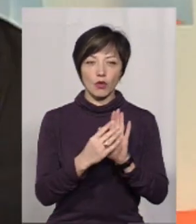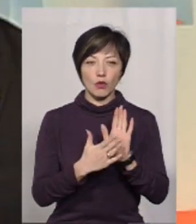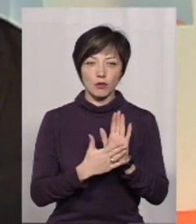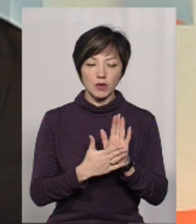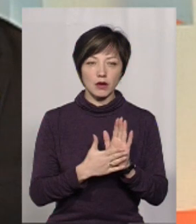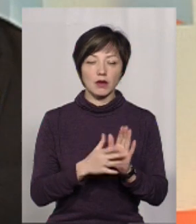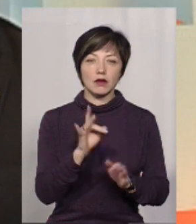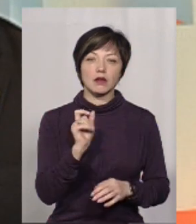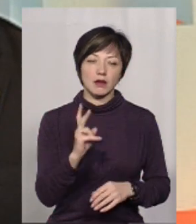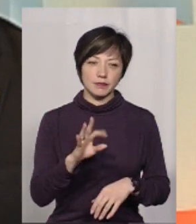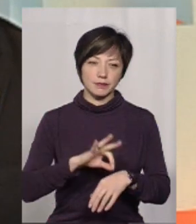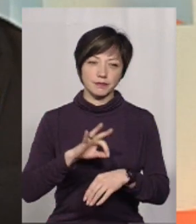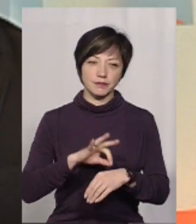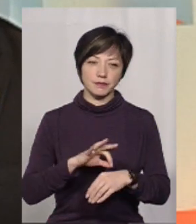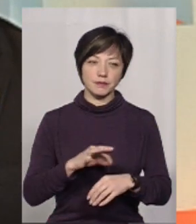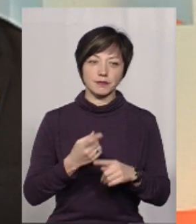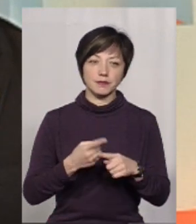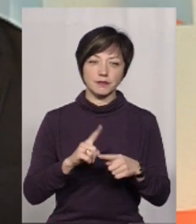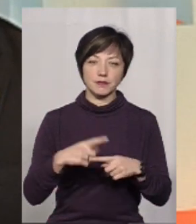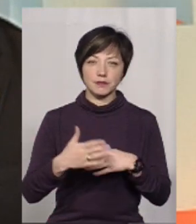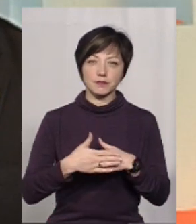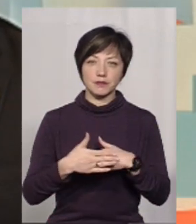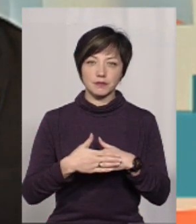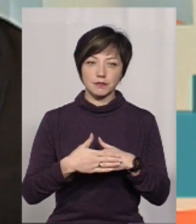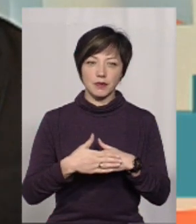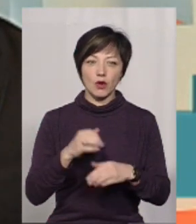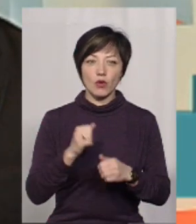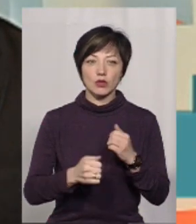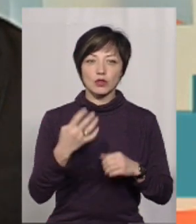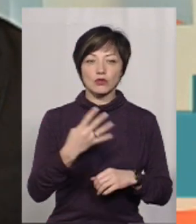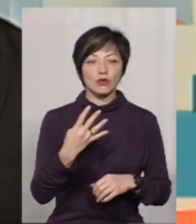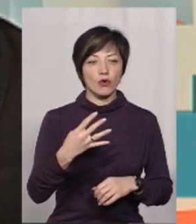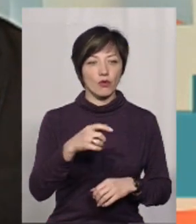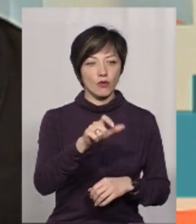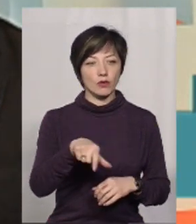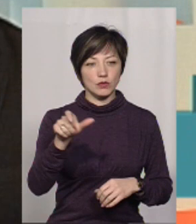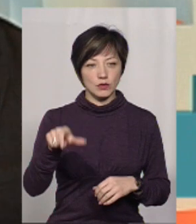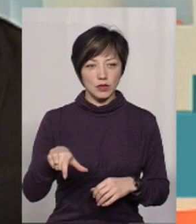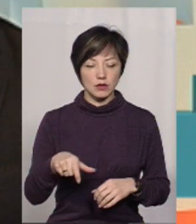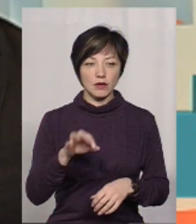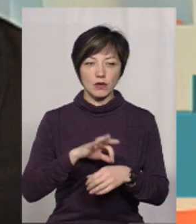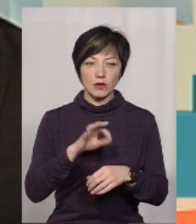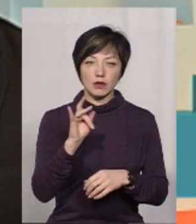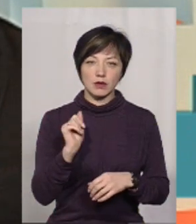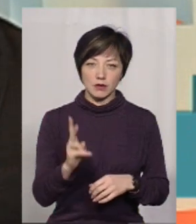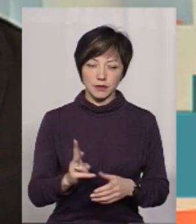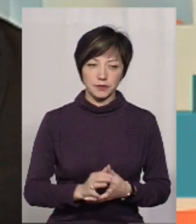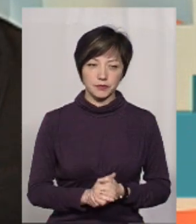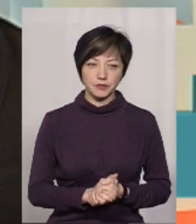обліку злоякісними новозахворюваннями. Це дезорієнтовно кожний сороковий мешканець боліє на злоякісні